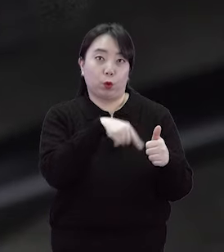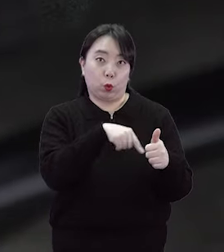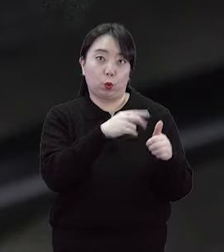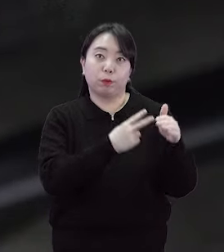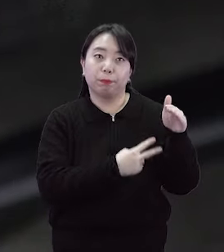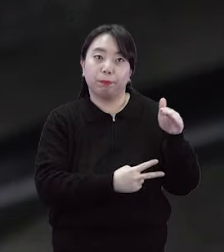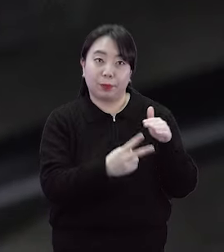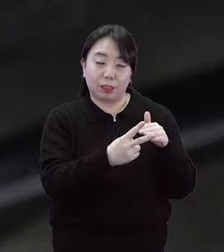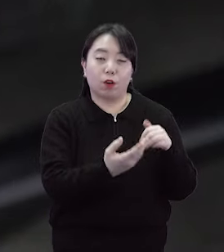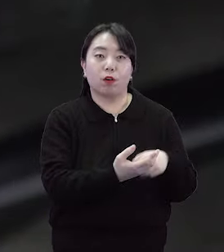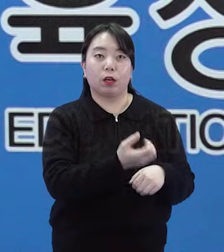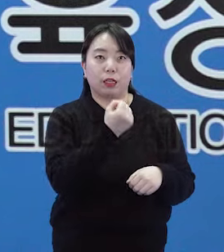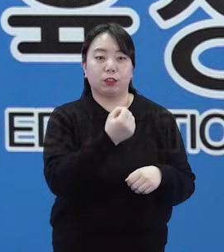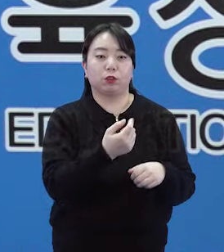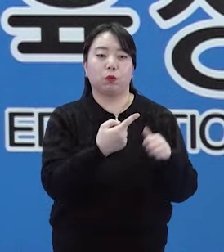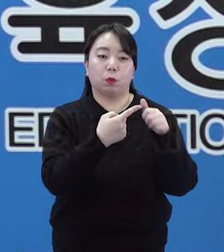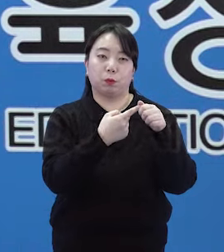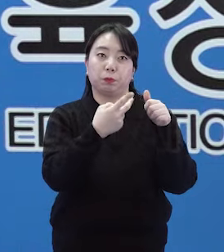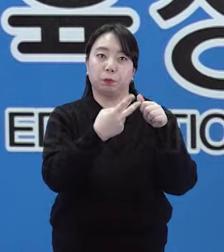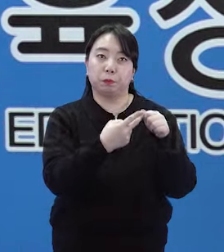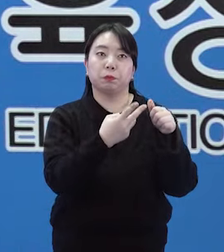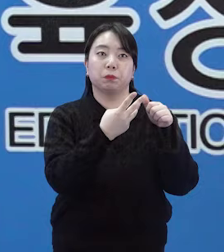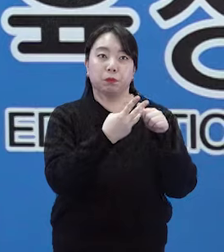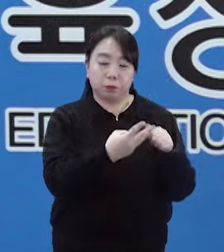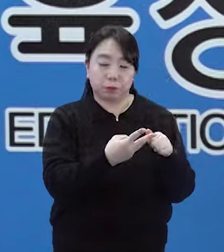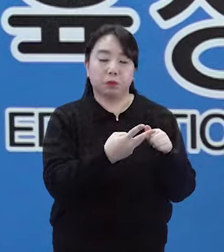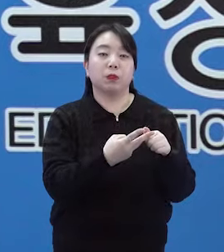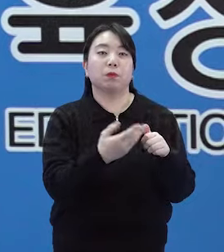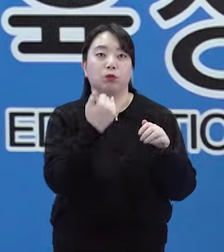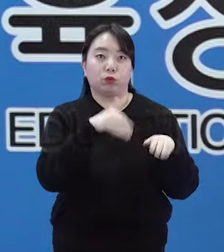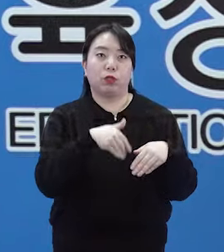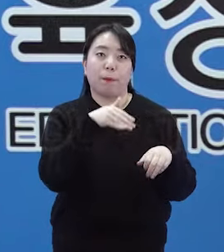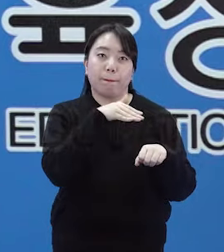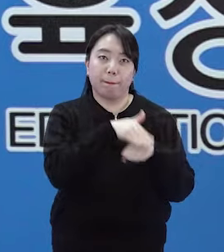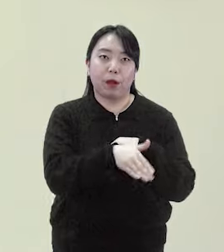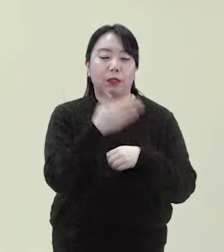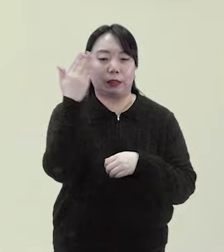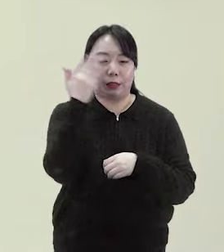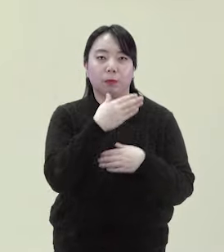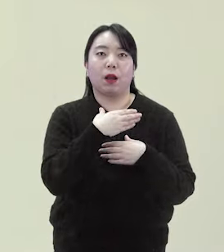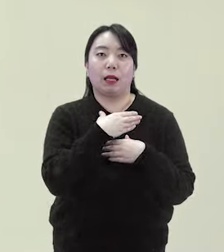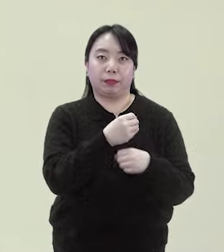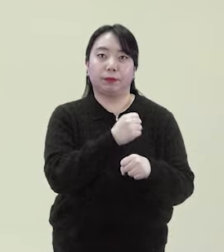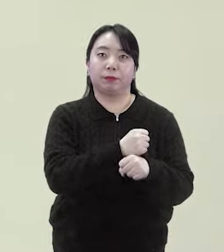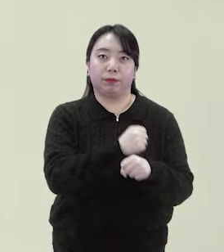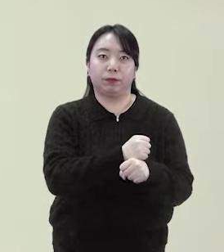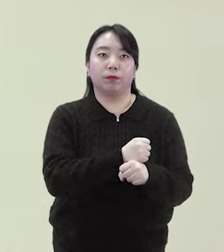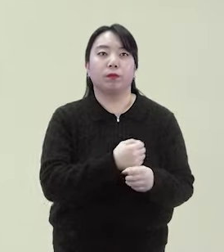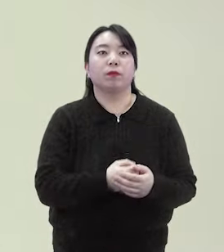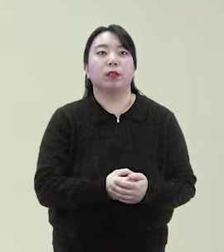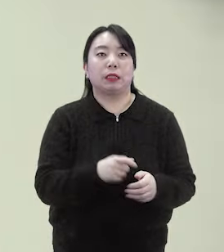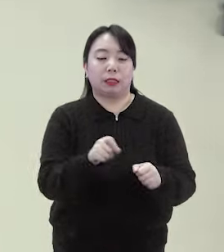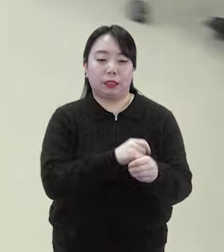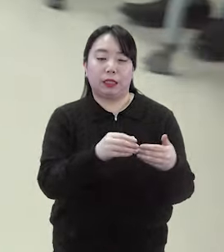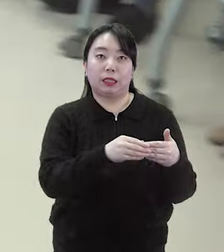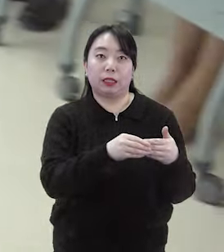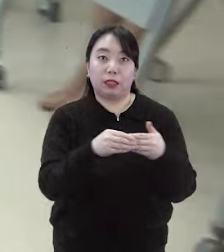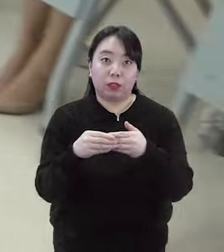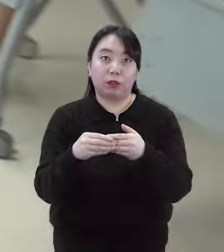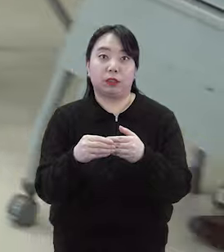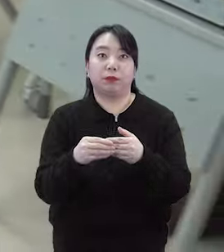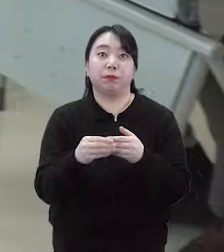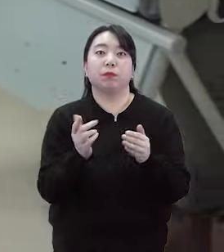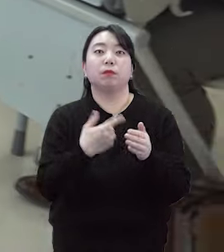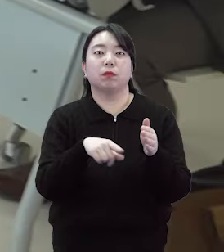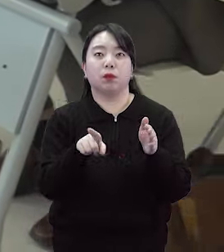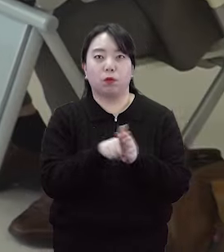3단계 충남형 청렴 안전망 구축에 힘을 쏟기로 한 건데요 특히 리더십 함양을 통한 청렴도 향상